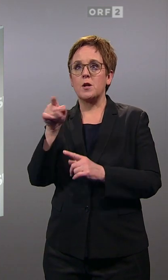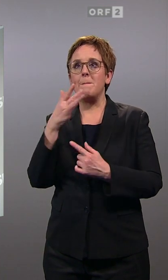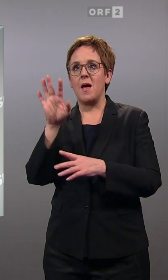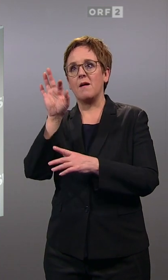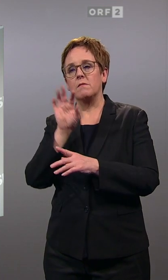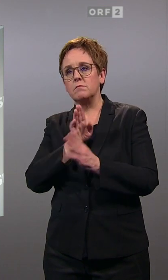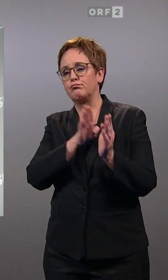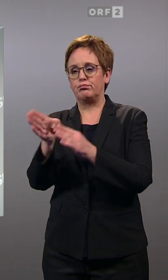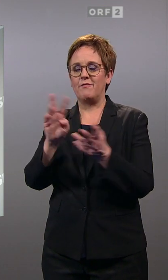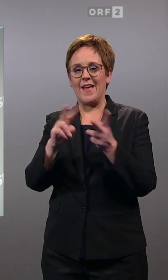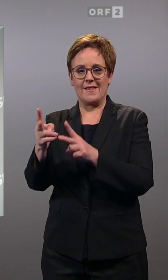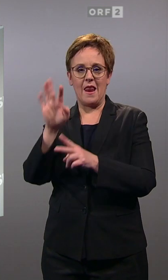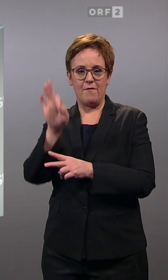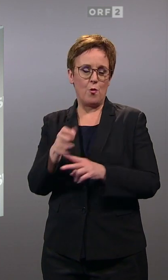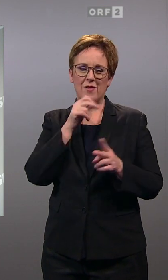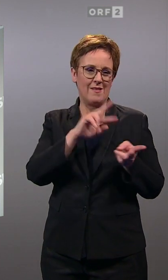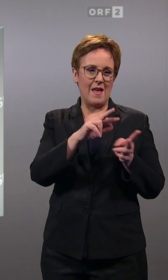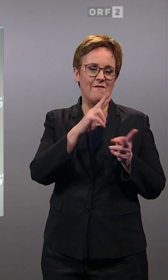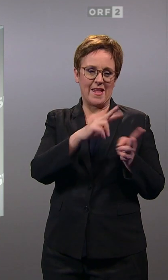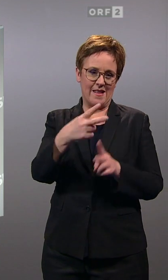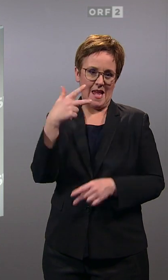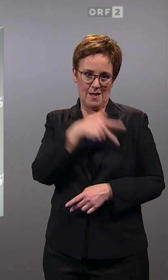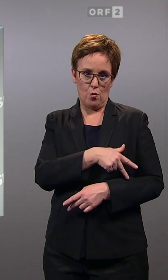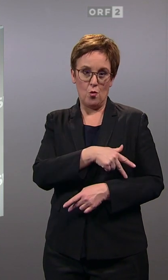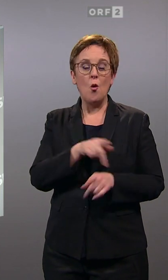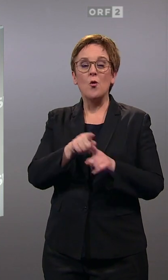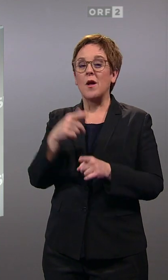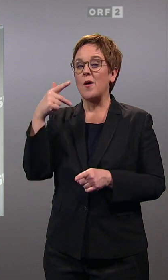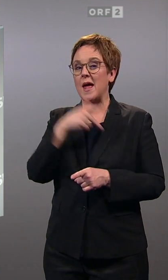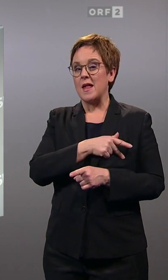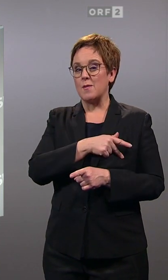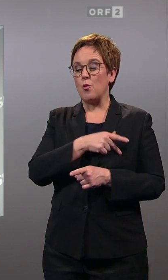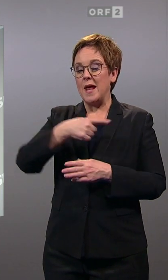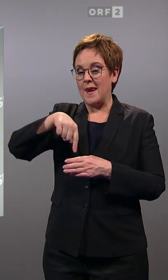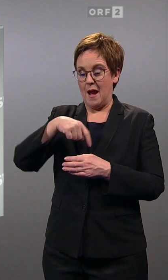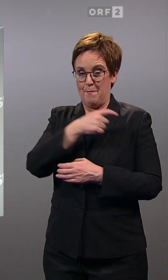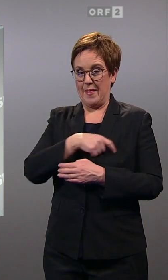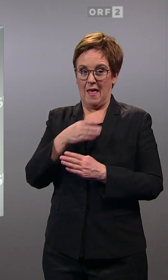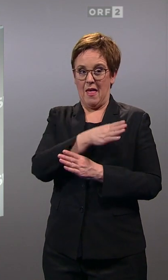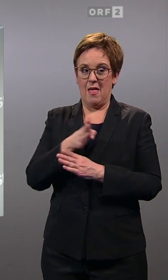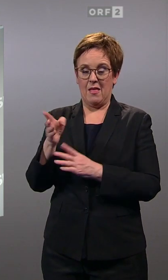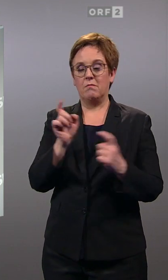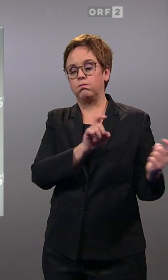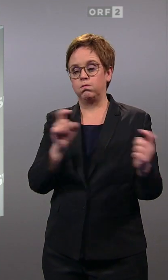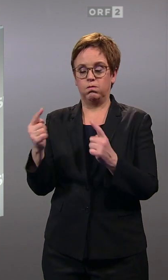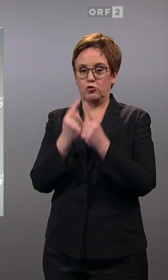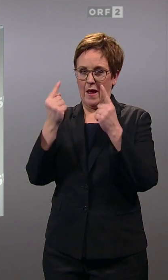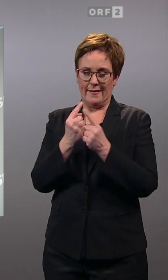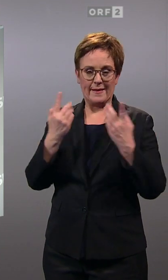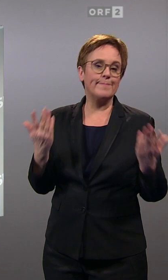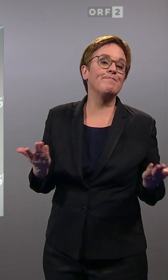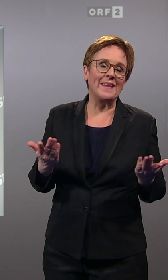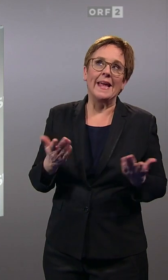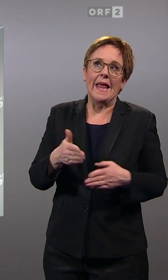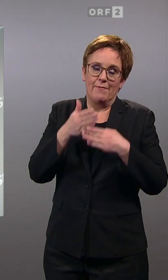als die SPÖ. Und bei der SPÖ kommt natürlich noch dazu, dass dieser Richtungsstreit innerhalb der Partei jetzt auch nichts ist, was jetzt im Wahlkampf hilft.